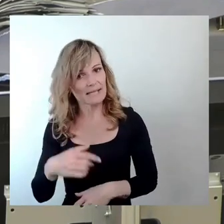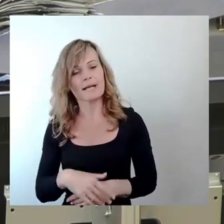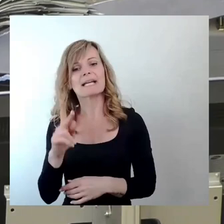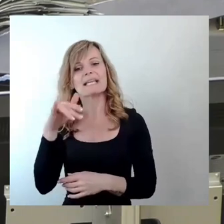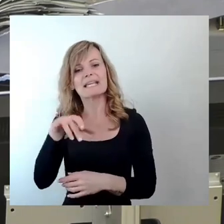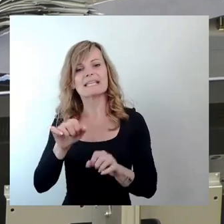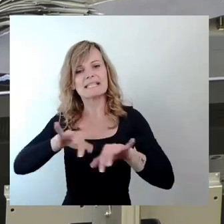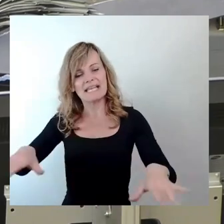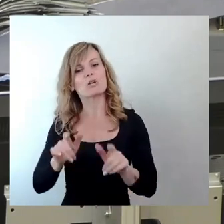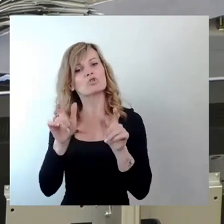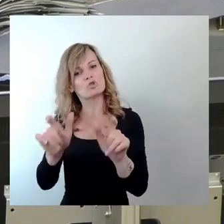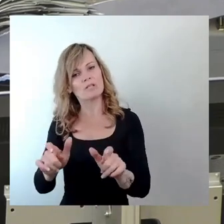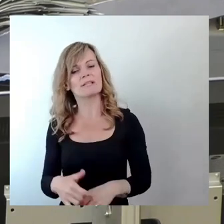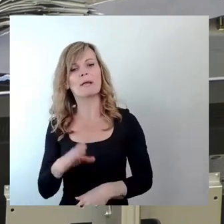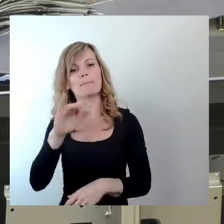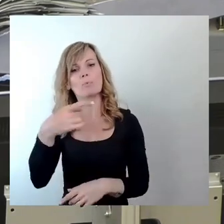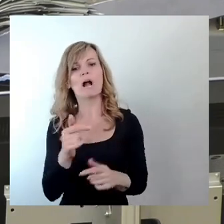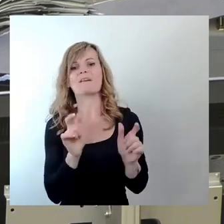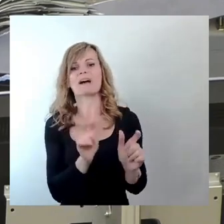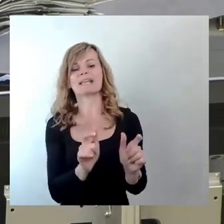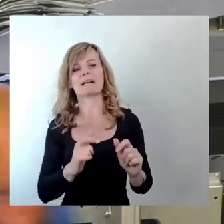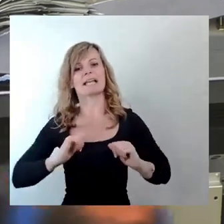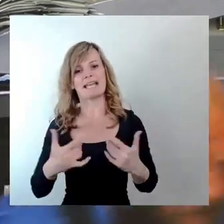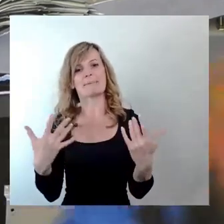schützen, Buga verhindern, Leben retten.